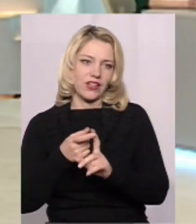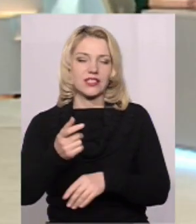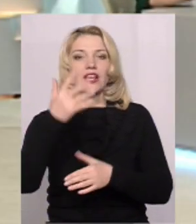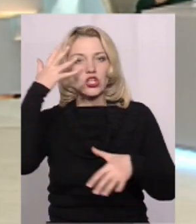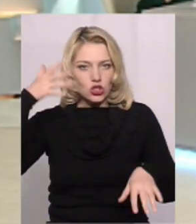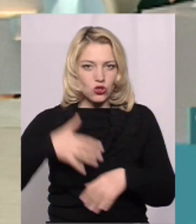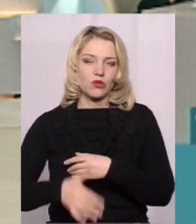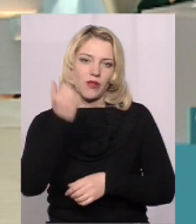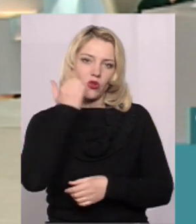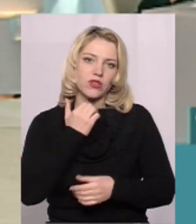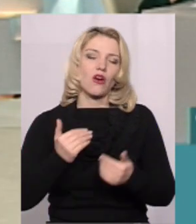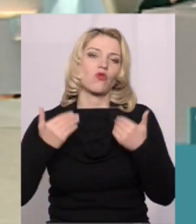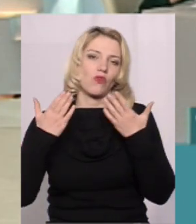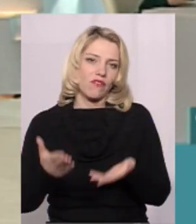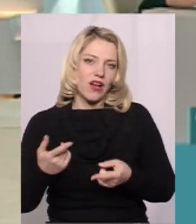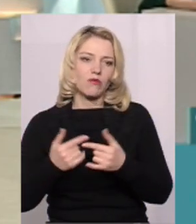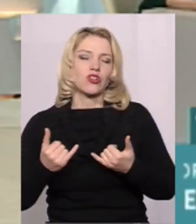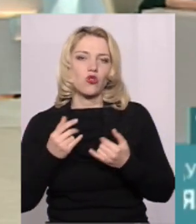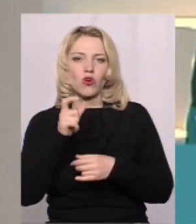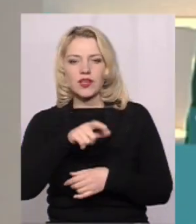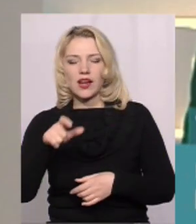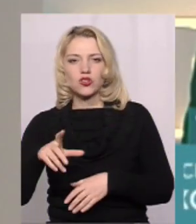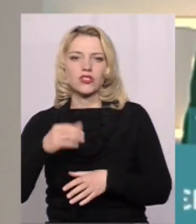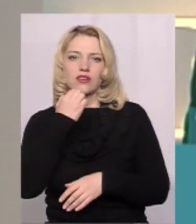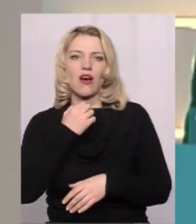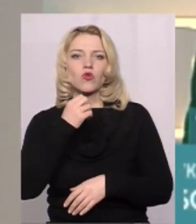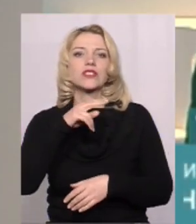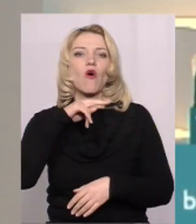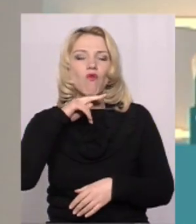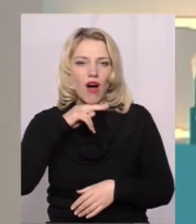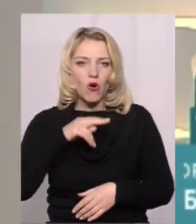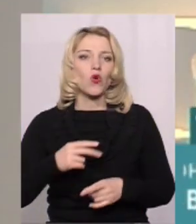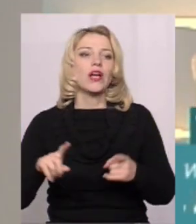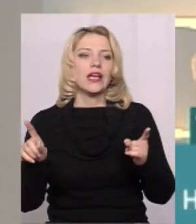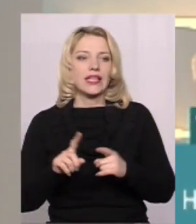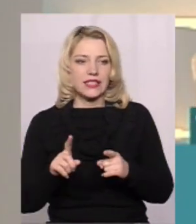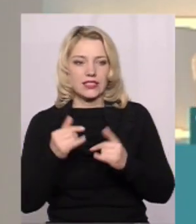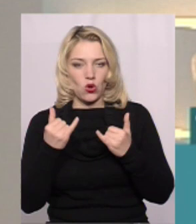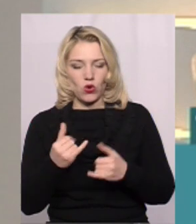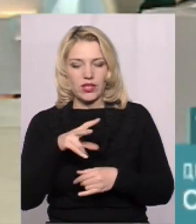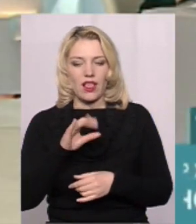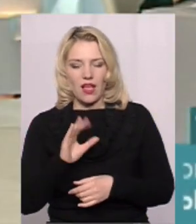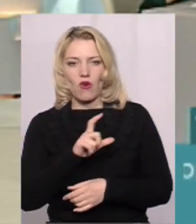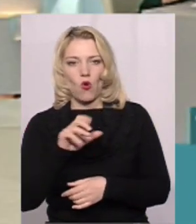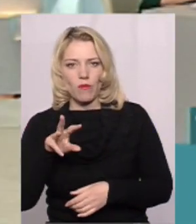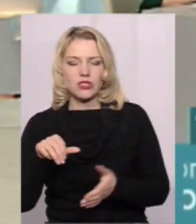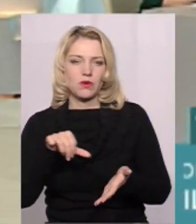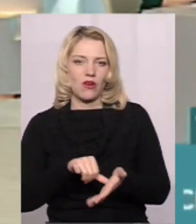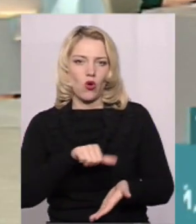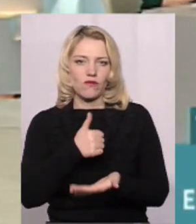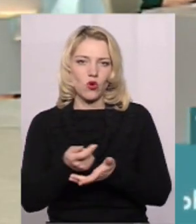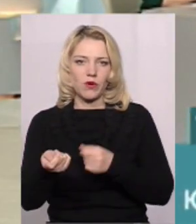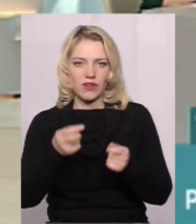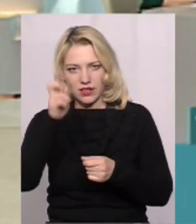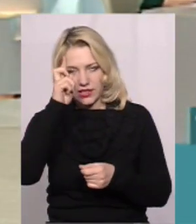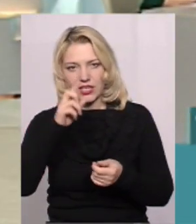Дякую вам Шановні глядачі, дякую всім за увагу Сьогодні із Левом Хомічем, представником головного